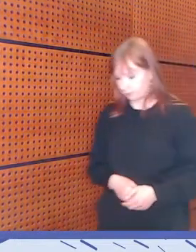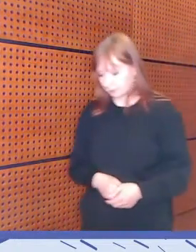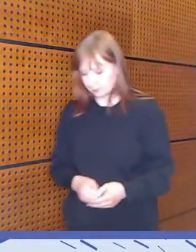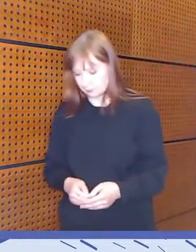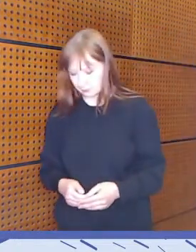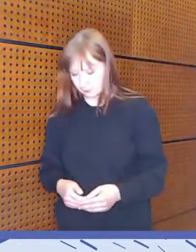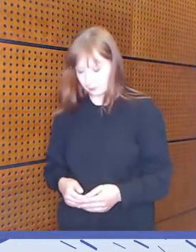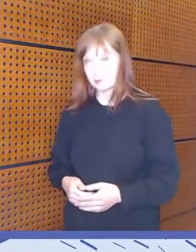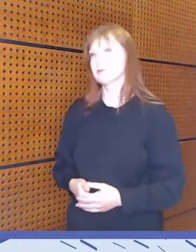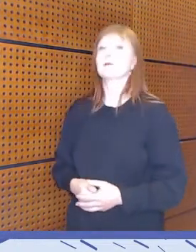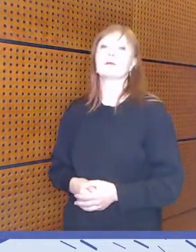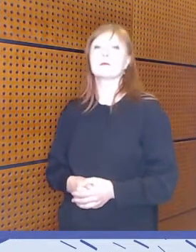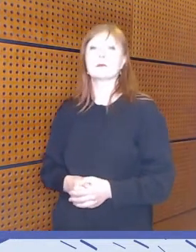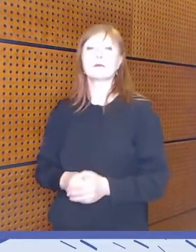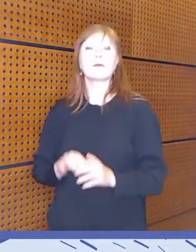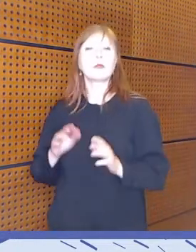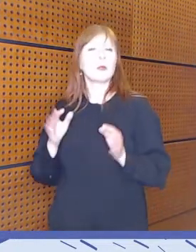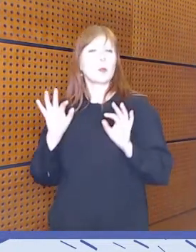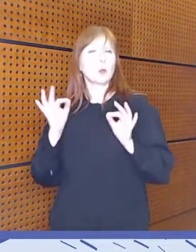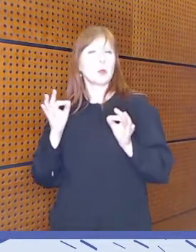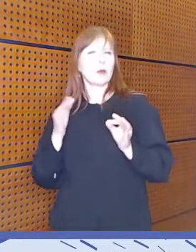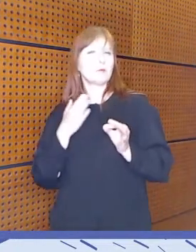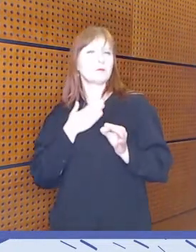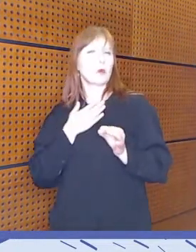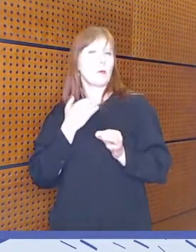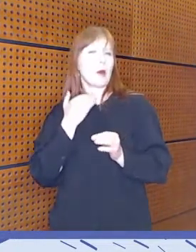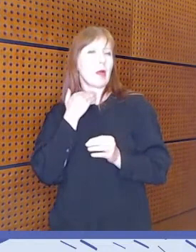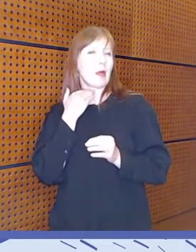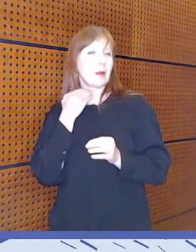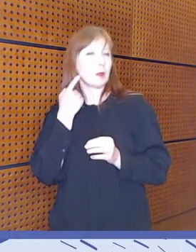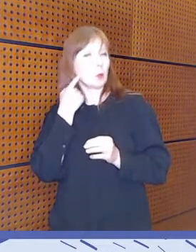No niin, kuuluuko? Ok.